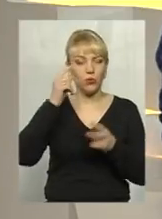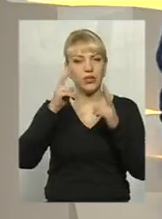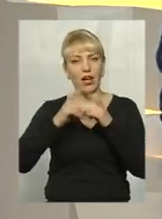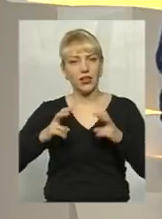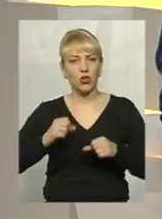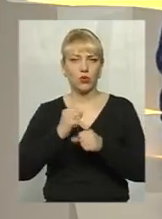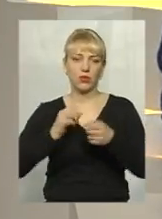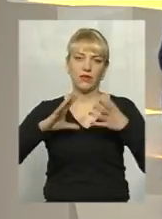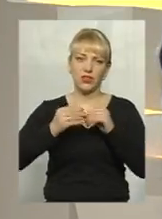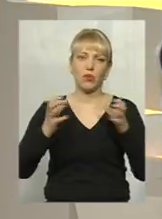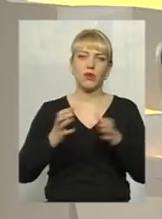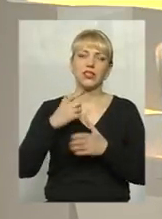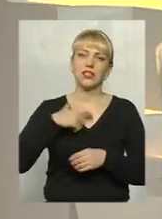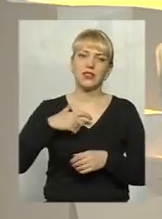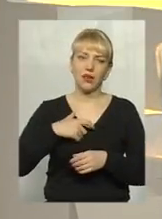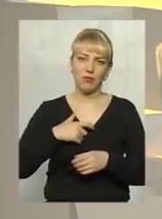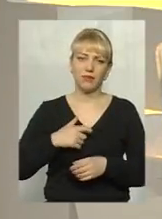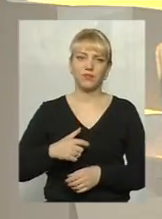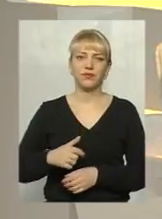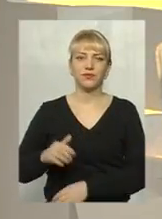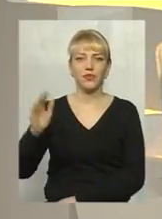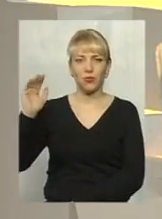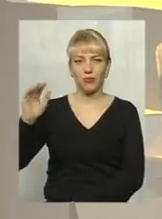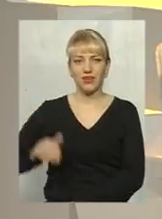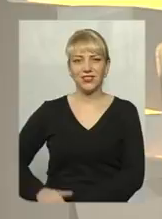висновки і бережіть себе та тих, хто поруч із вами.